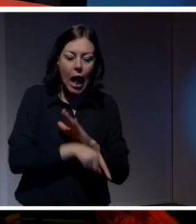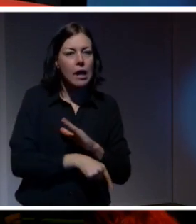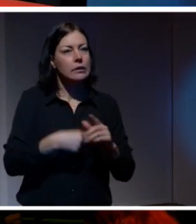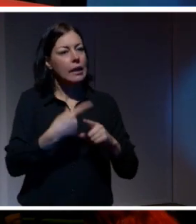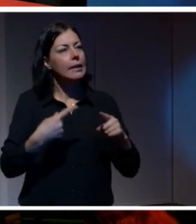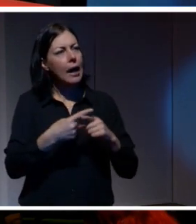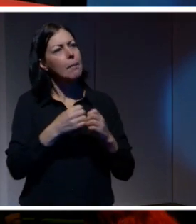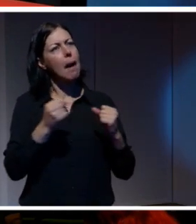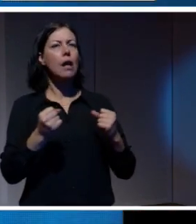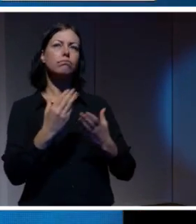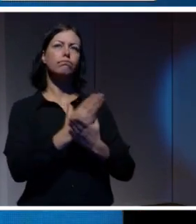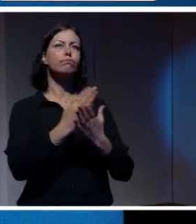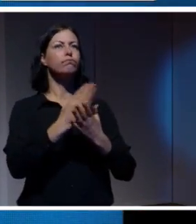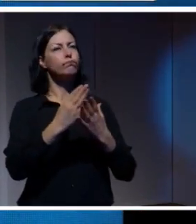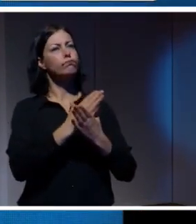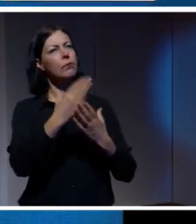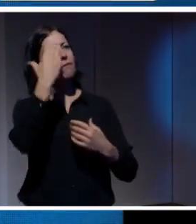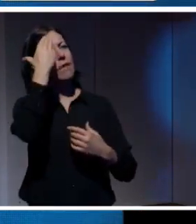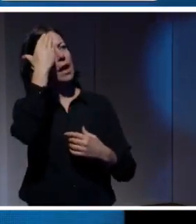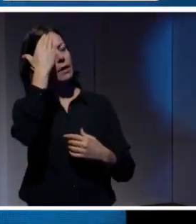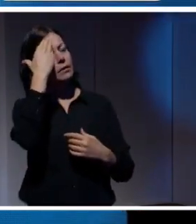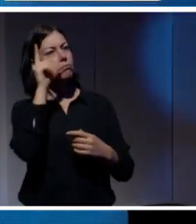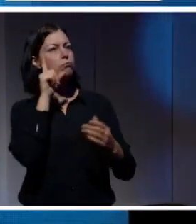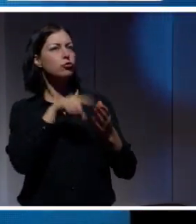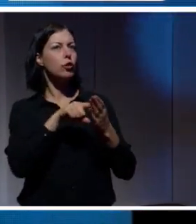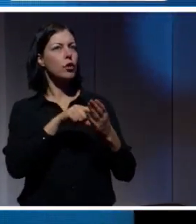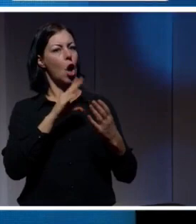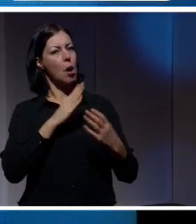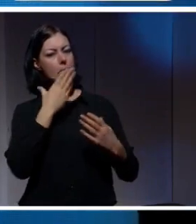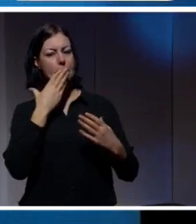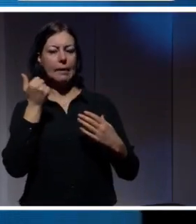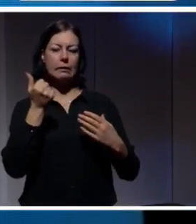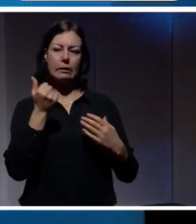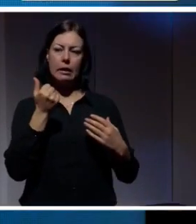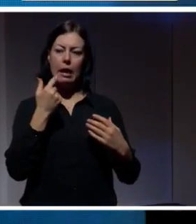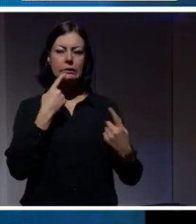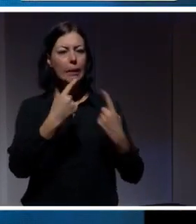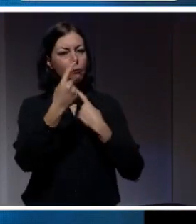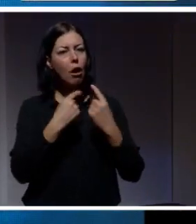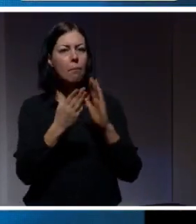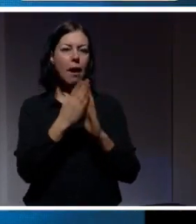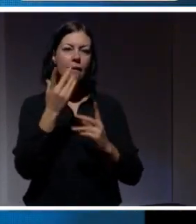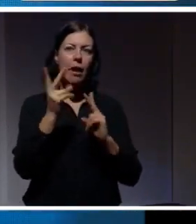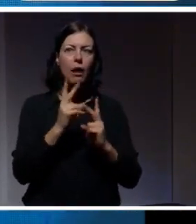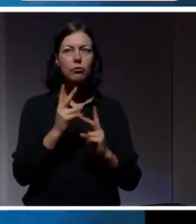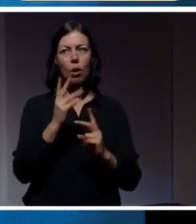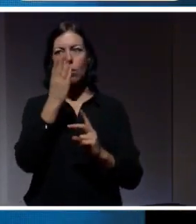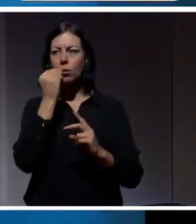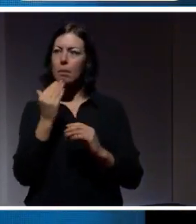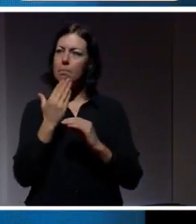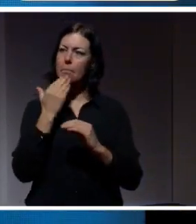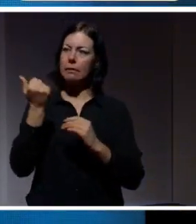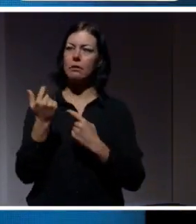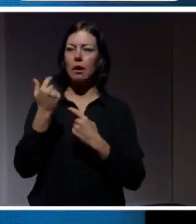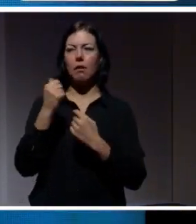hyfsat okej för att kunna ha bättre samtal med varandra, för att kunna ställa bättre krav för våra politiker. Det tror jag också. Så är det. Det är en